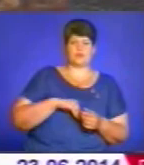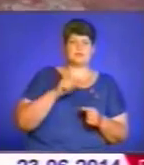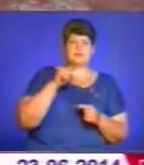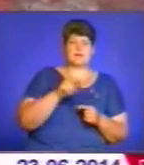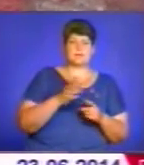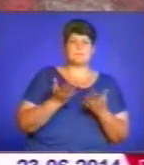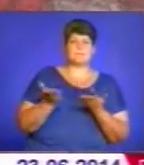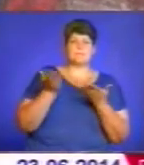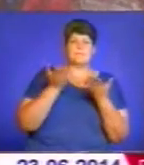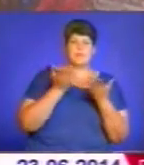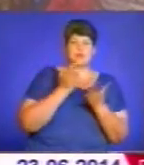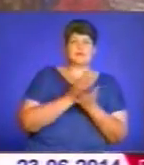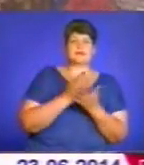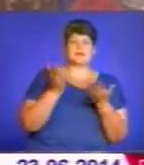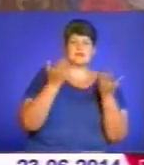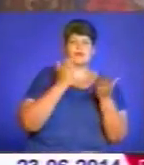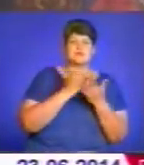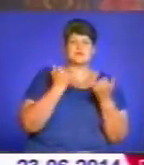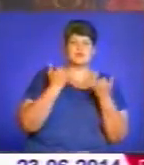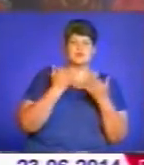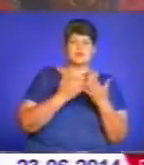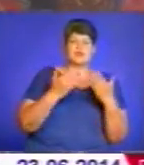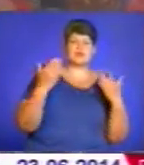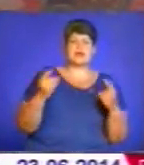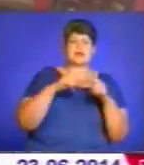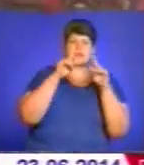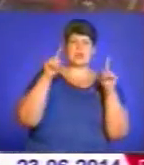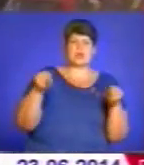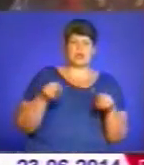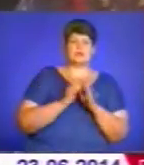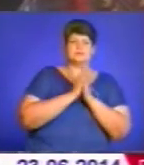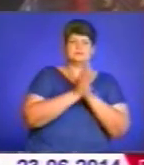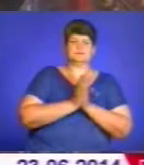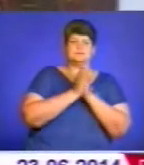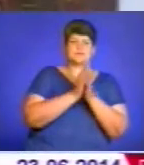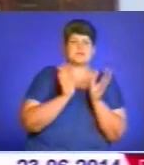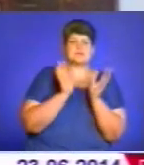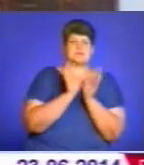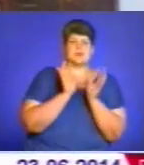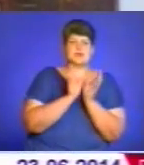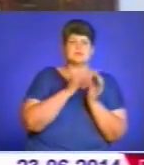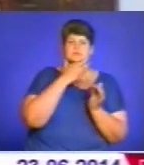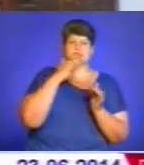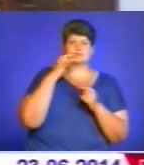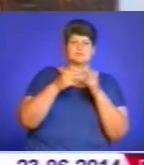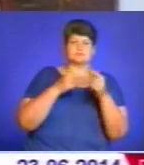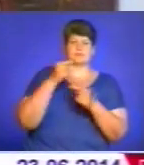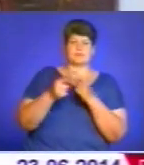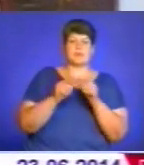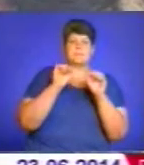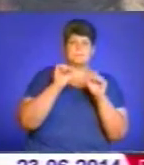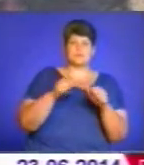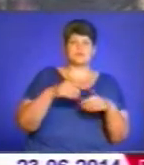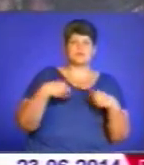покликання і в нинішньої виставки. Адже ікона, віками намолена і збережена не одним поколінням, здатна дарувати